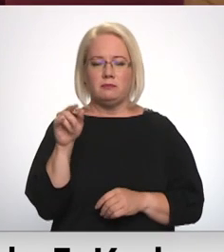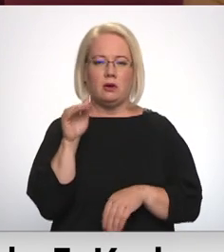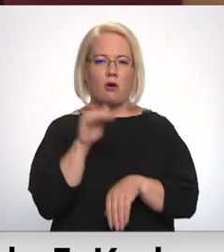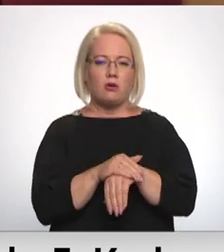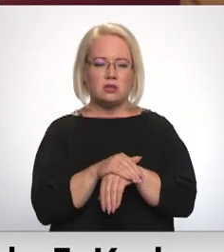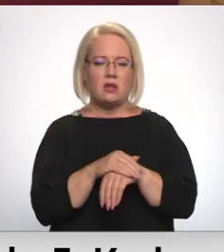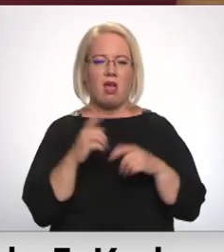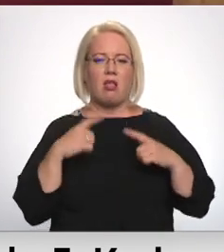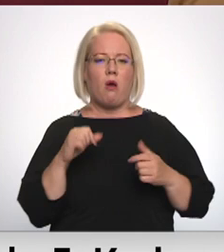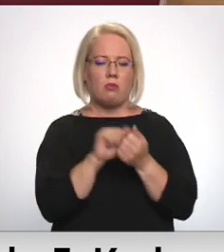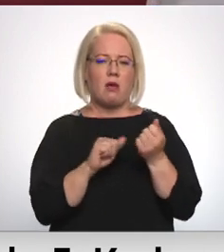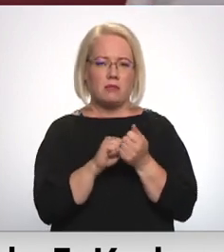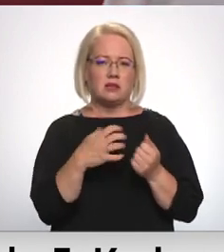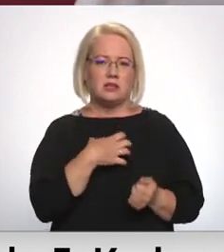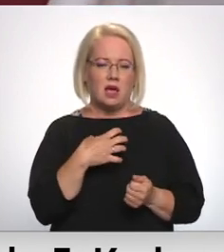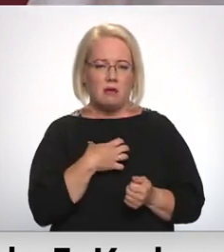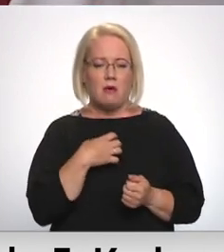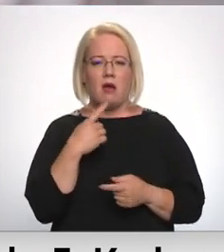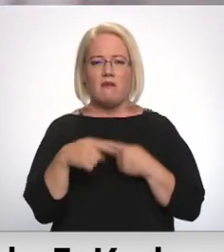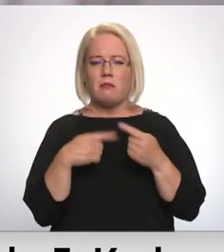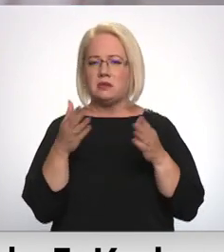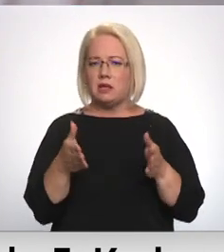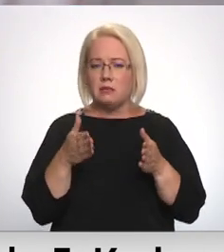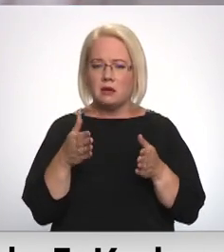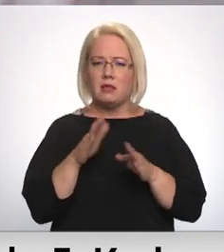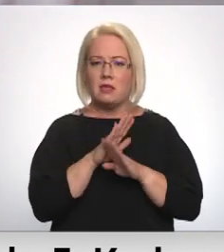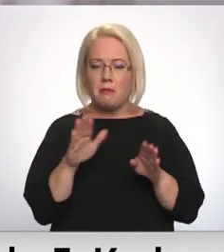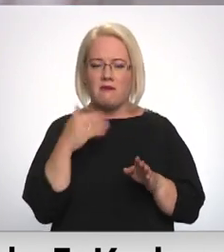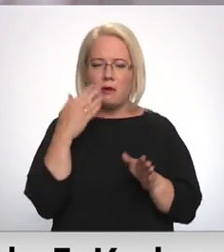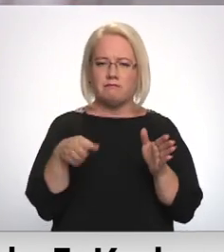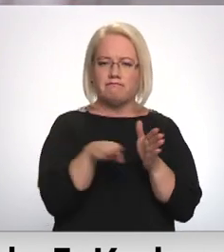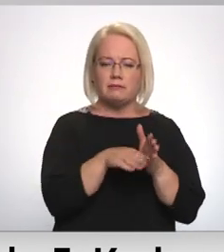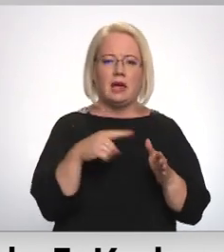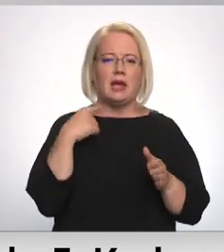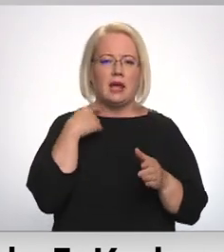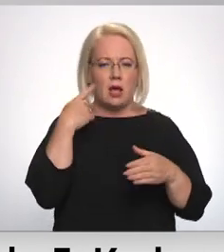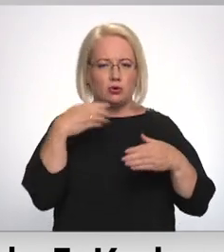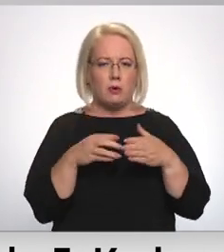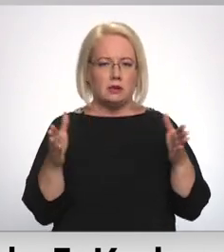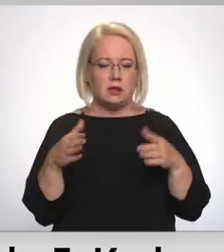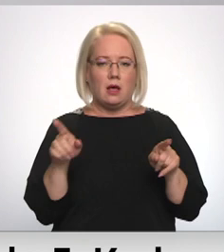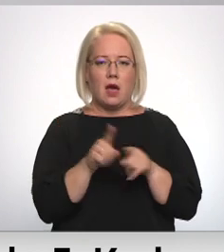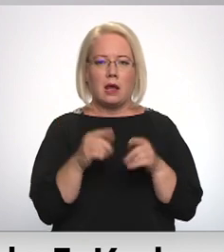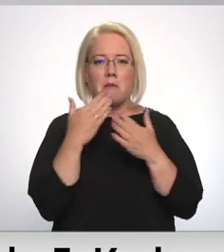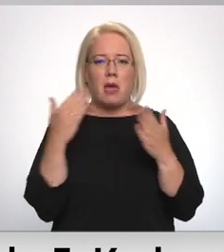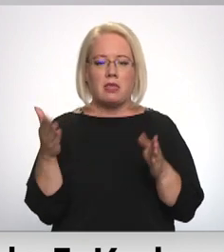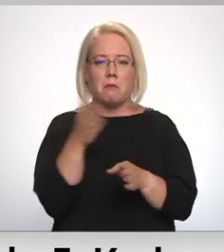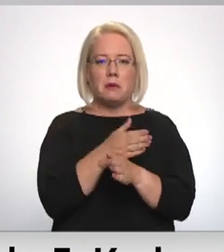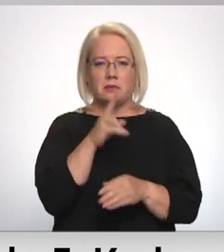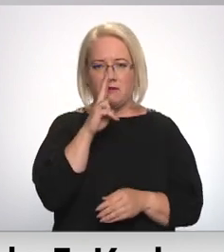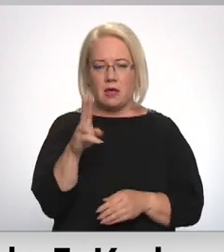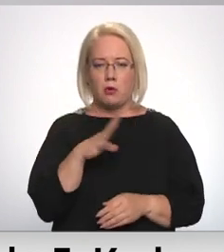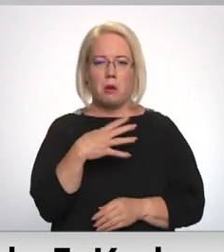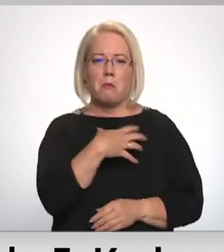ļaunda bija slimība, taču, ja vien nebija slimnīcā, viņš vienmēr piedalījās Rīgas domas sēdēs. Arī pēdējā pirms divām nedēļām, jo bija